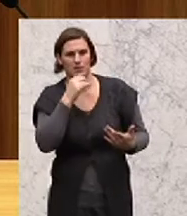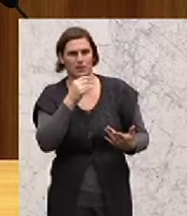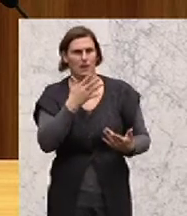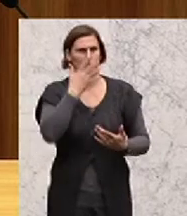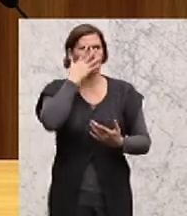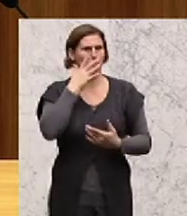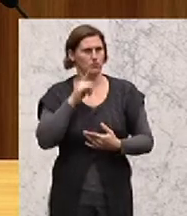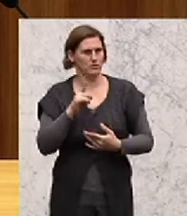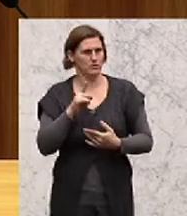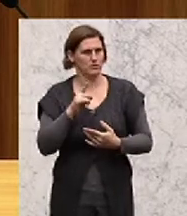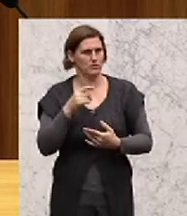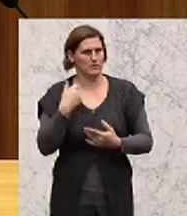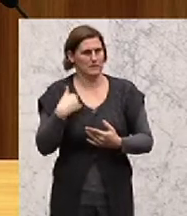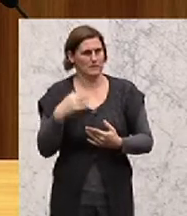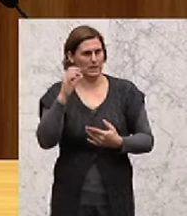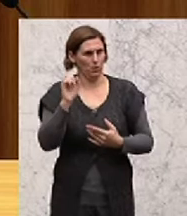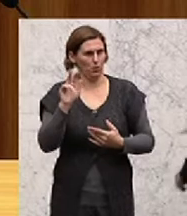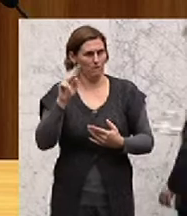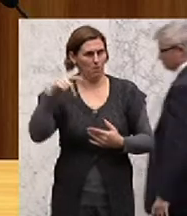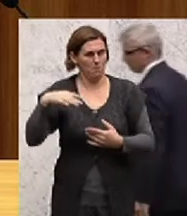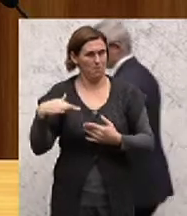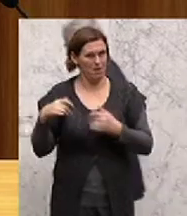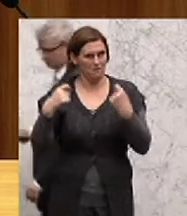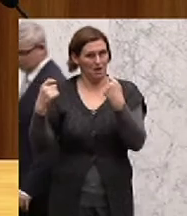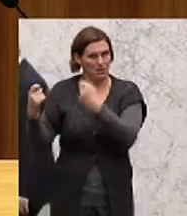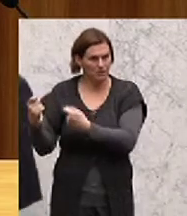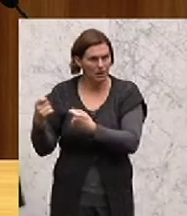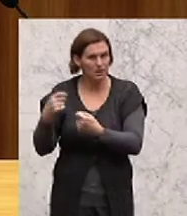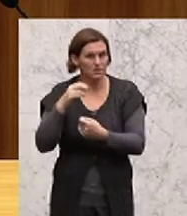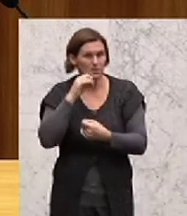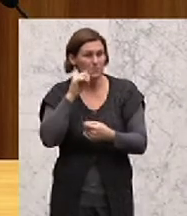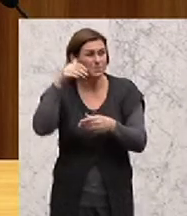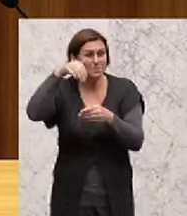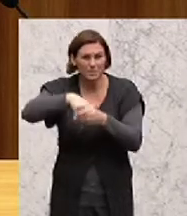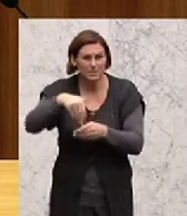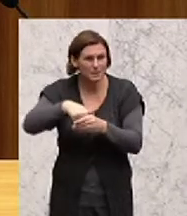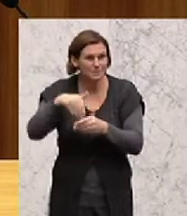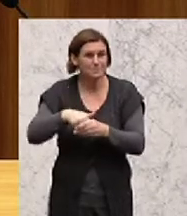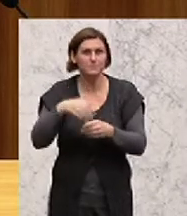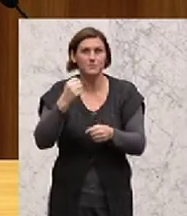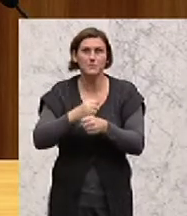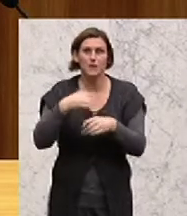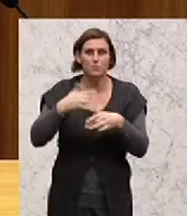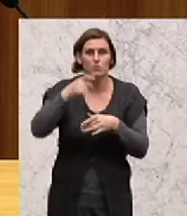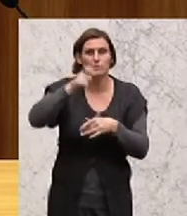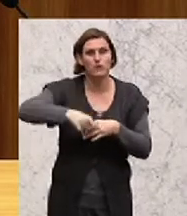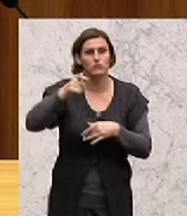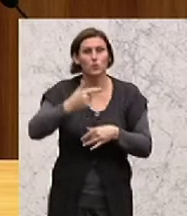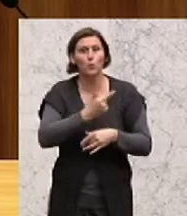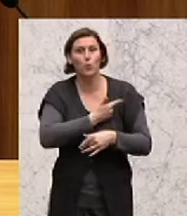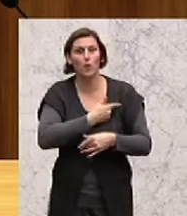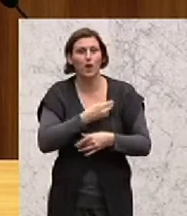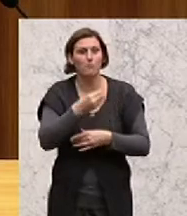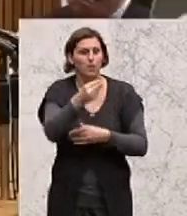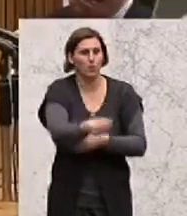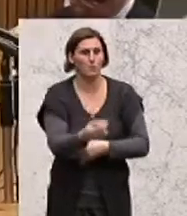enttäuschend von Seiten der ÖVP in Bezug auf meinen Antrag, wo es nicht darum geht, dass arbeitslose Menschen Urlaub bekommen,